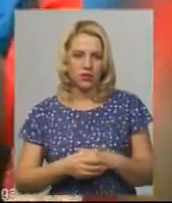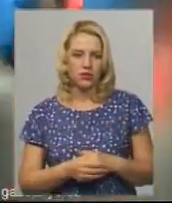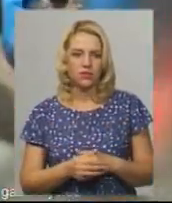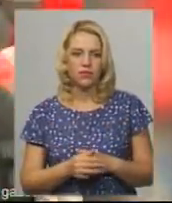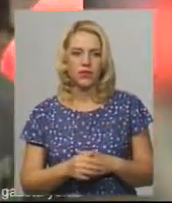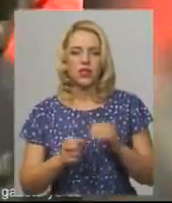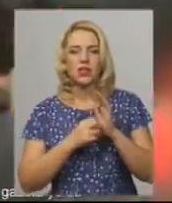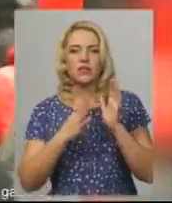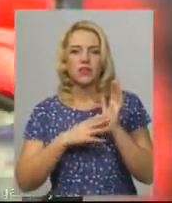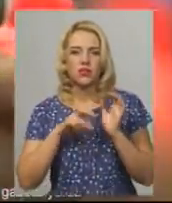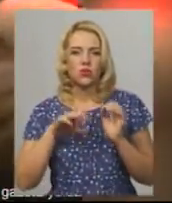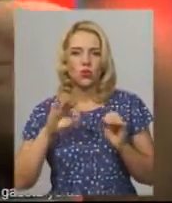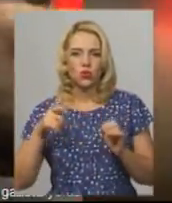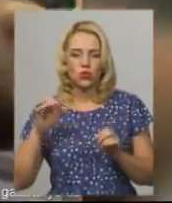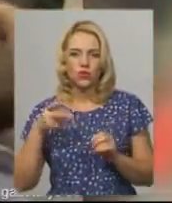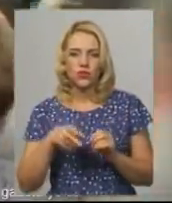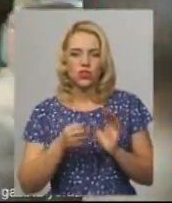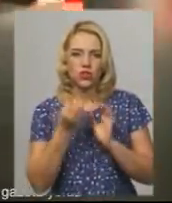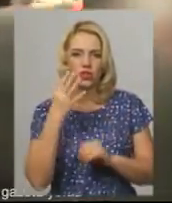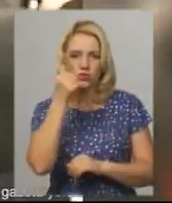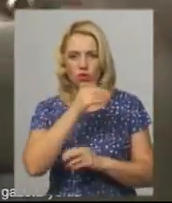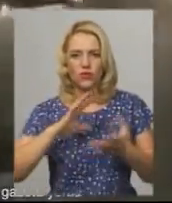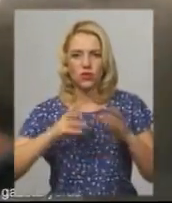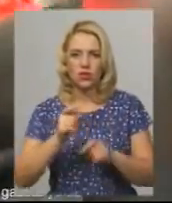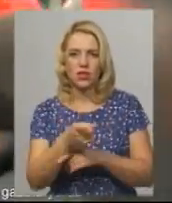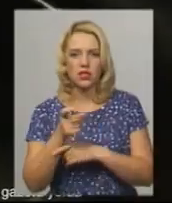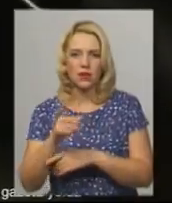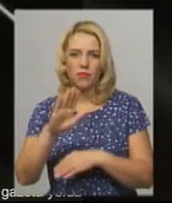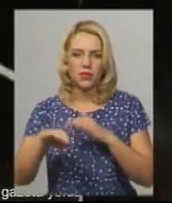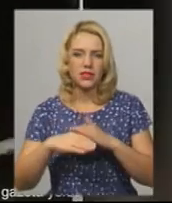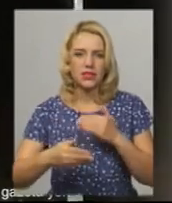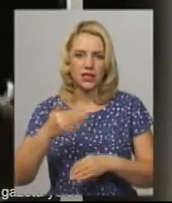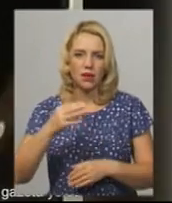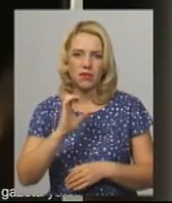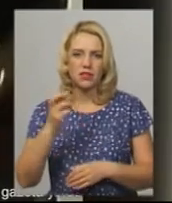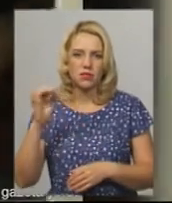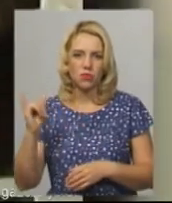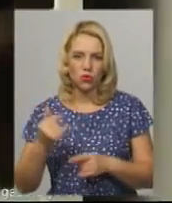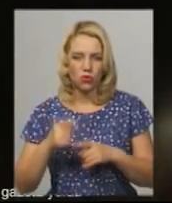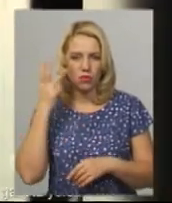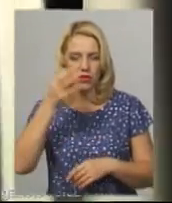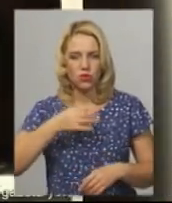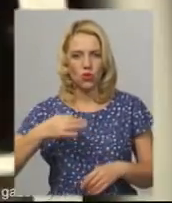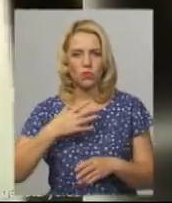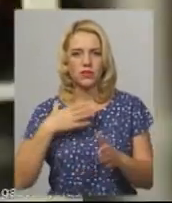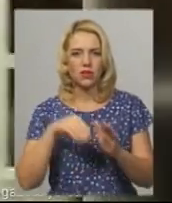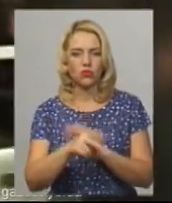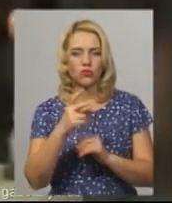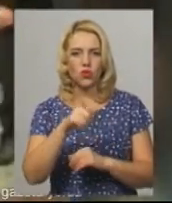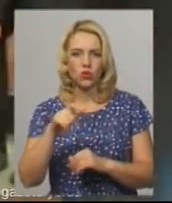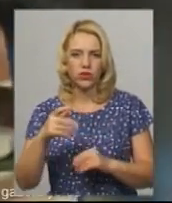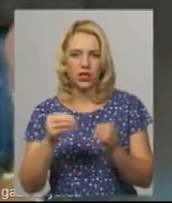19 лютого 2014 року в результаті стрільнини під стінами управління СБУ Хмельницької області загинуло двоє людей.